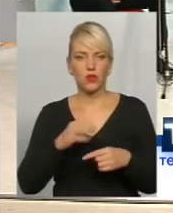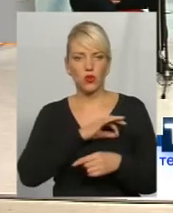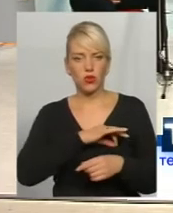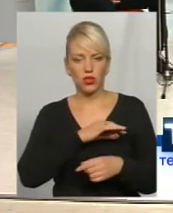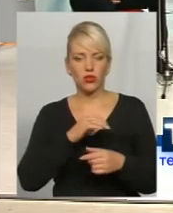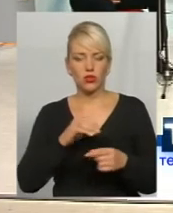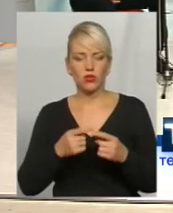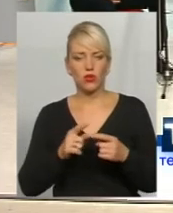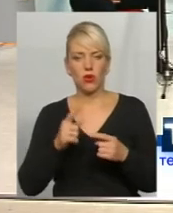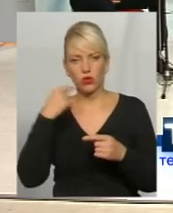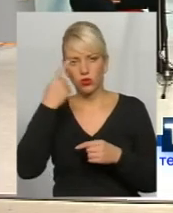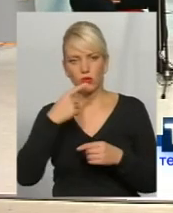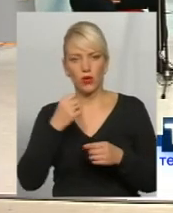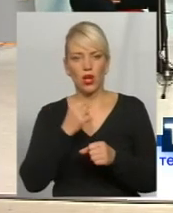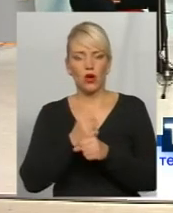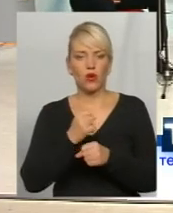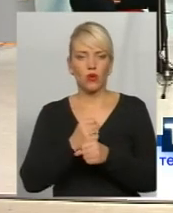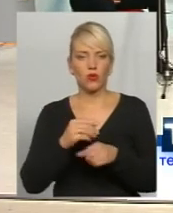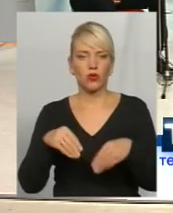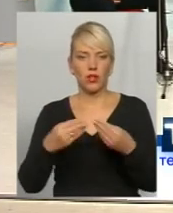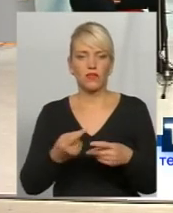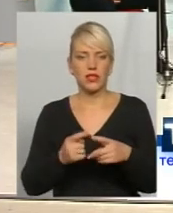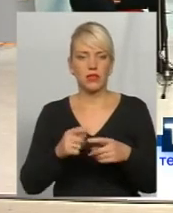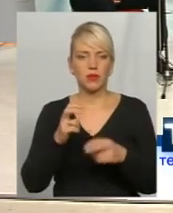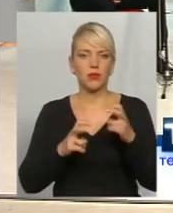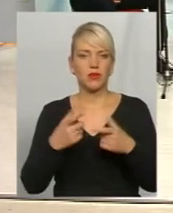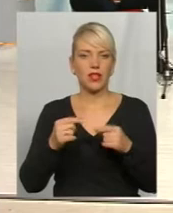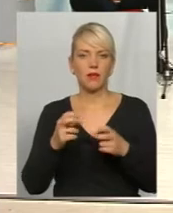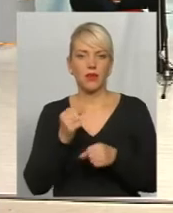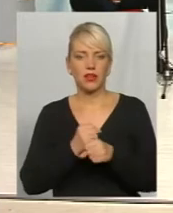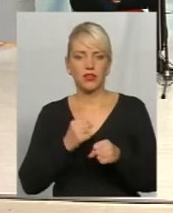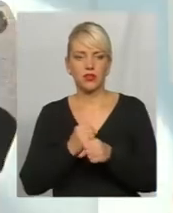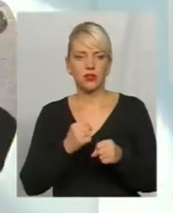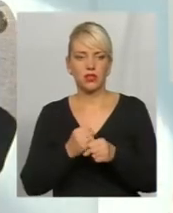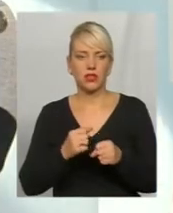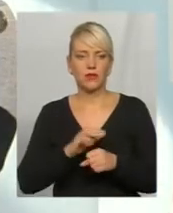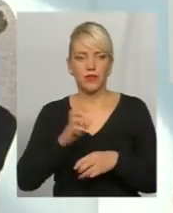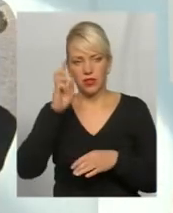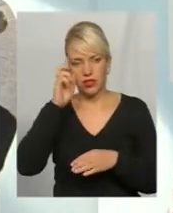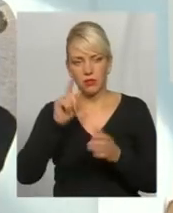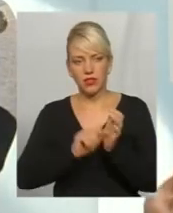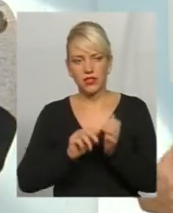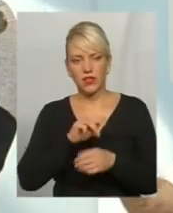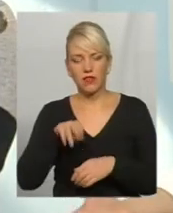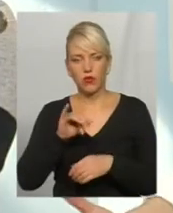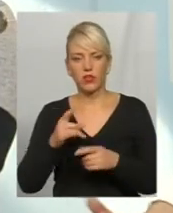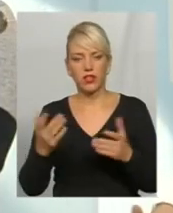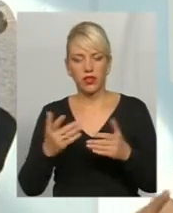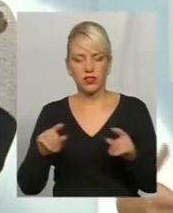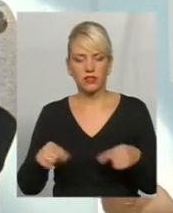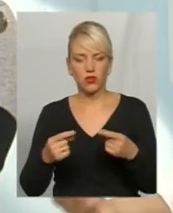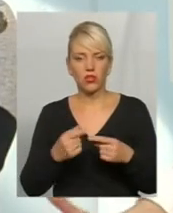підприємством, де працюють працівники. І це може бути професійний недержавний пенсійний фонд, який створюється організаціями